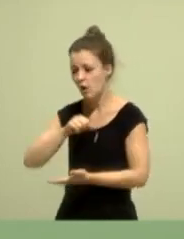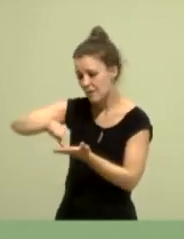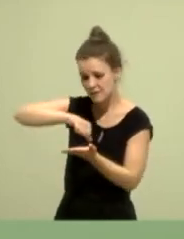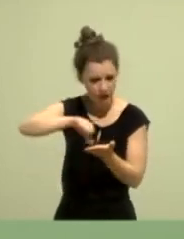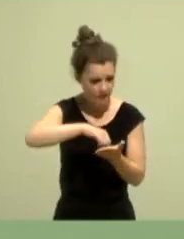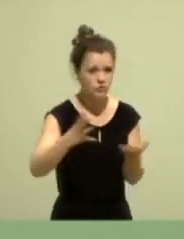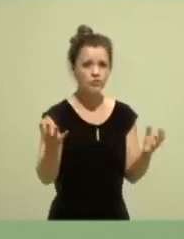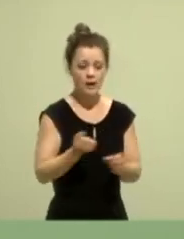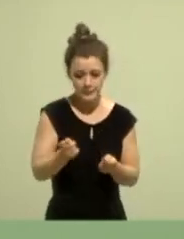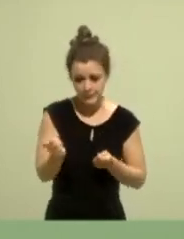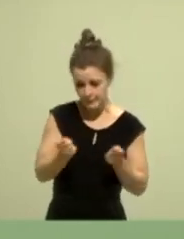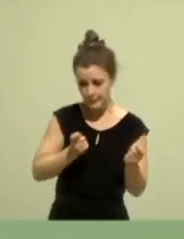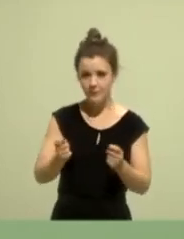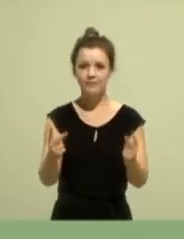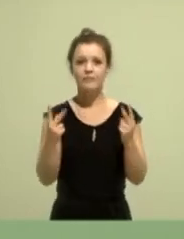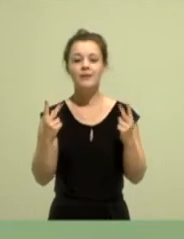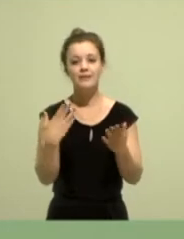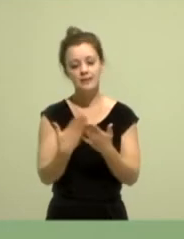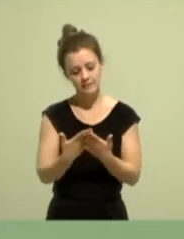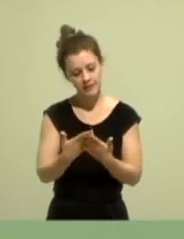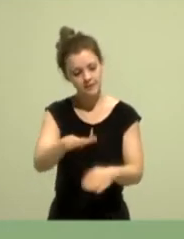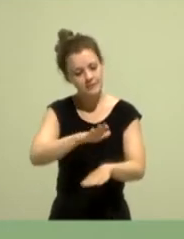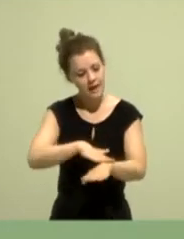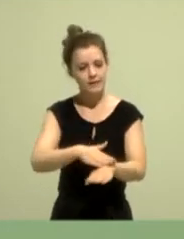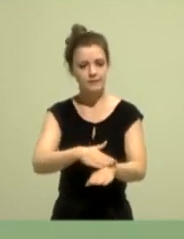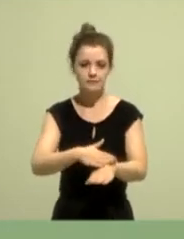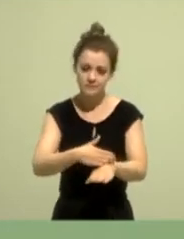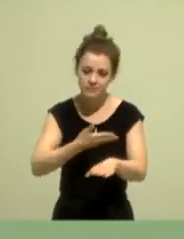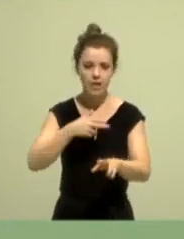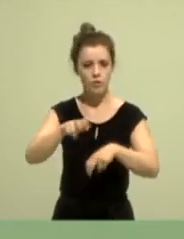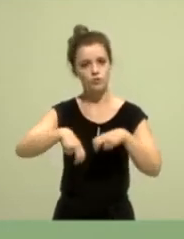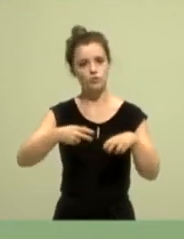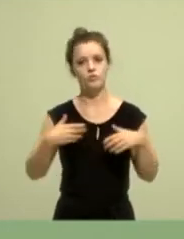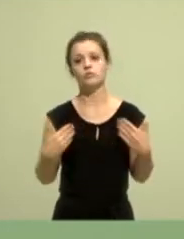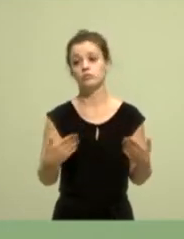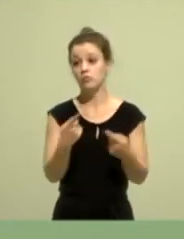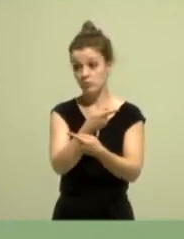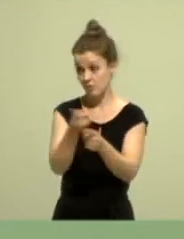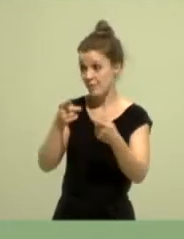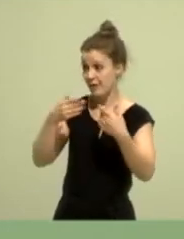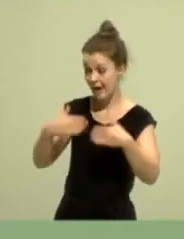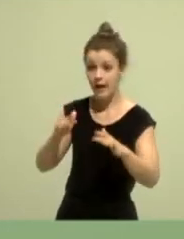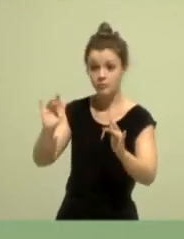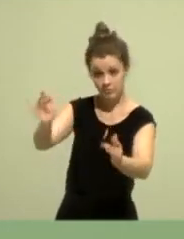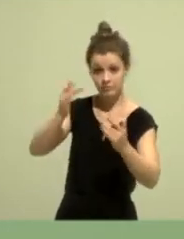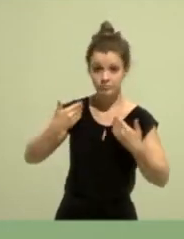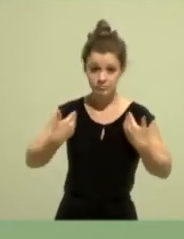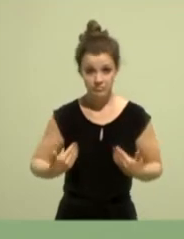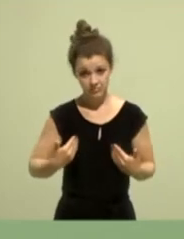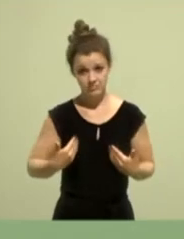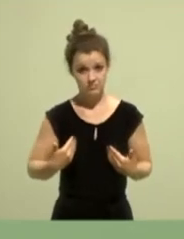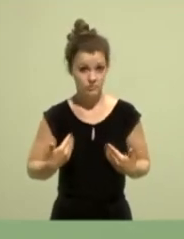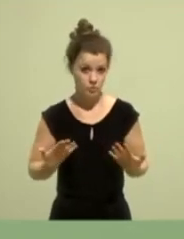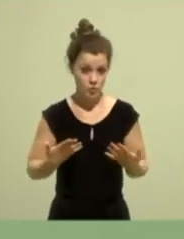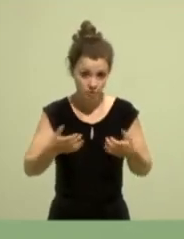möchte ich auch die Zeit nutzen, wenn ihr mich dann lasst, das mit zu begleiten. Denn aufbauend auf meinen